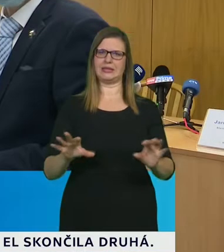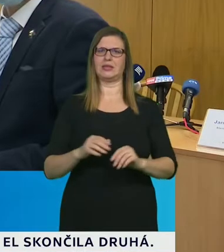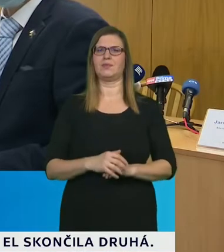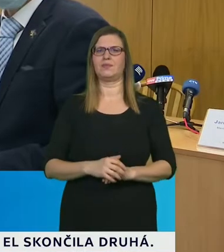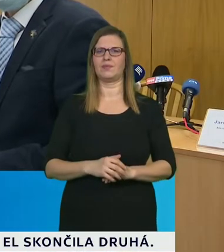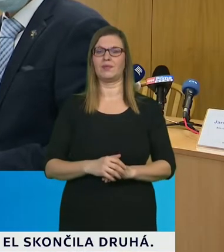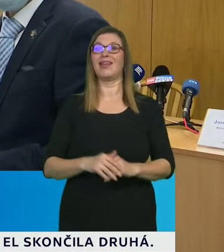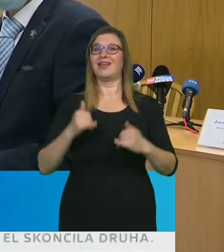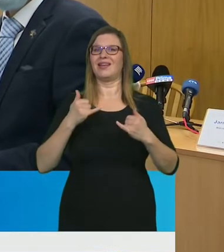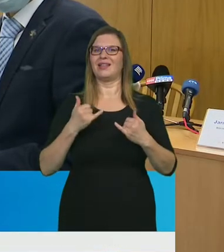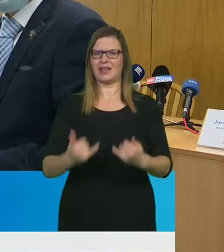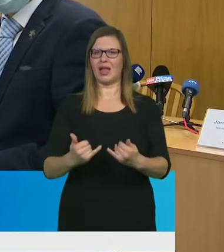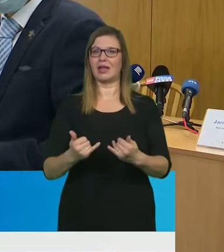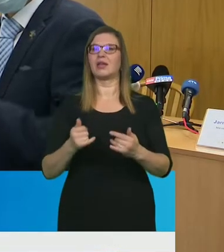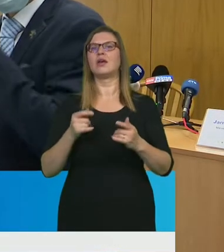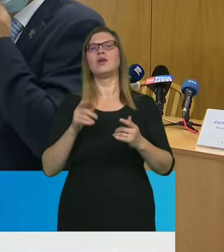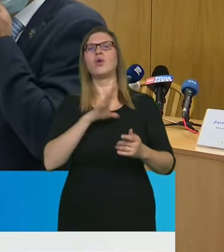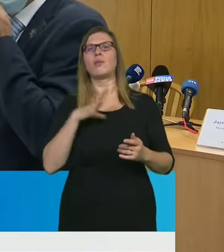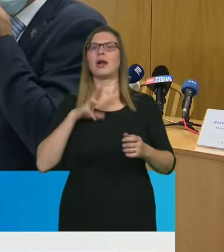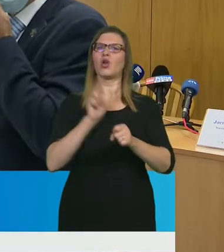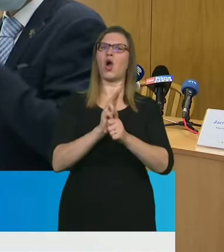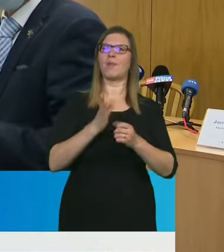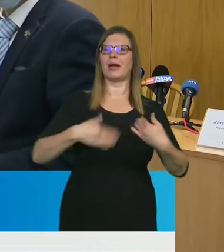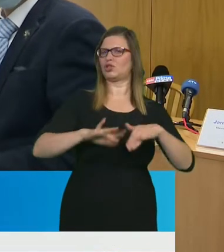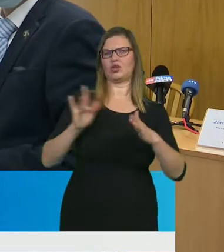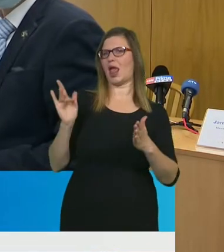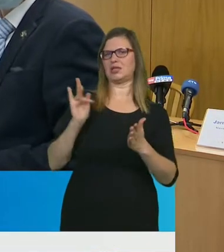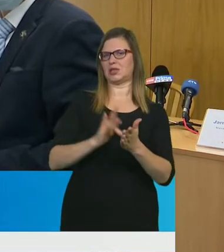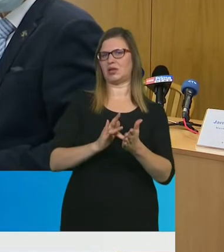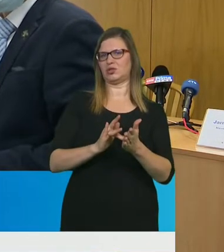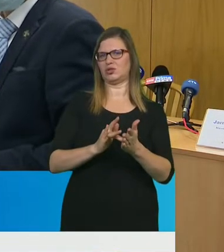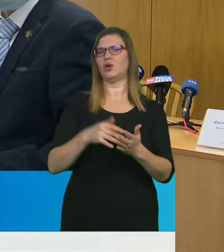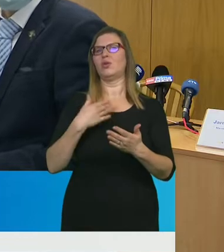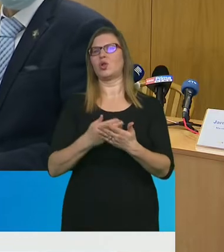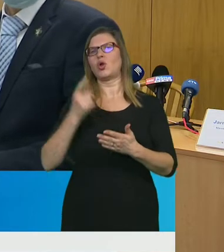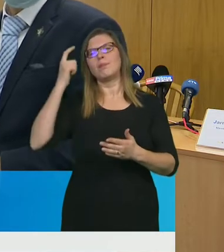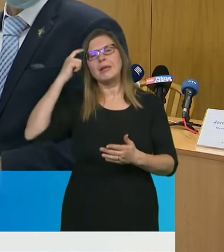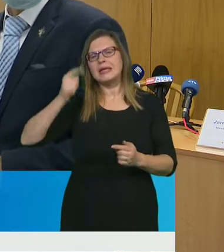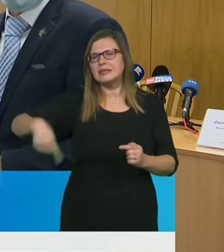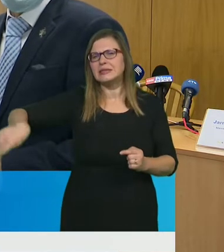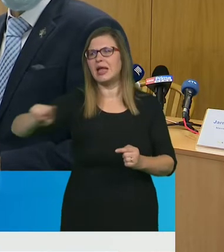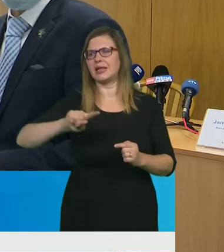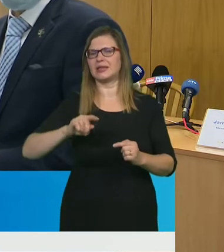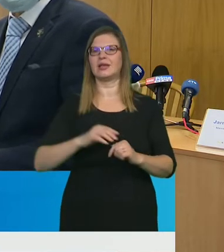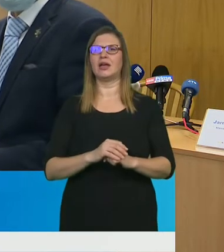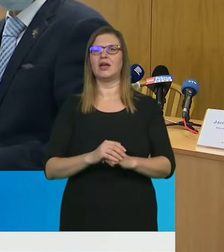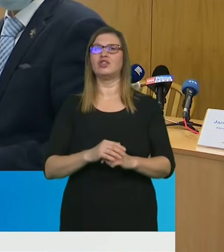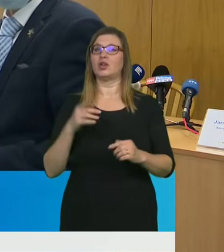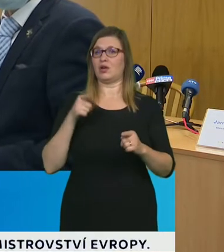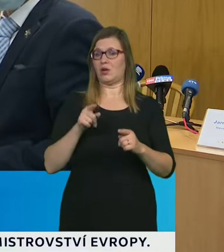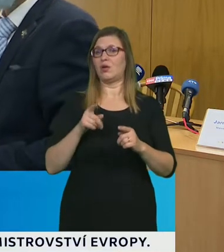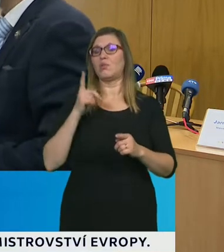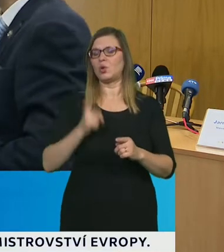nestačí ta běžná opatření. Proto je potřeba, abychom si všichni uvědomili, že je to právě omezení